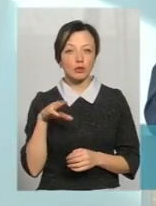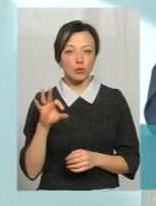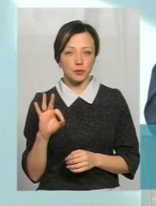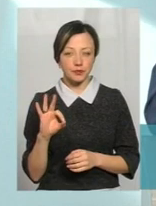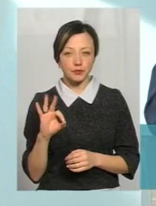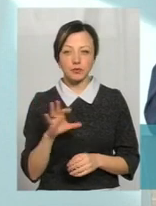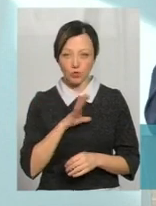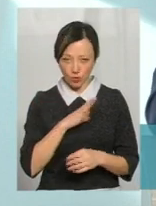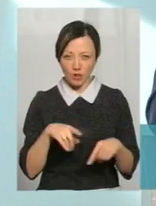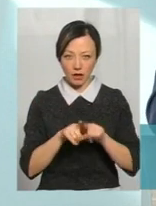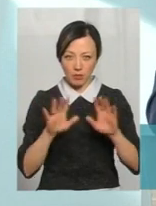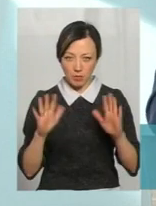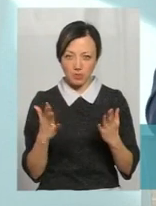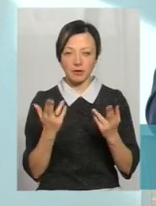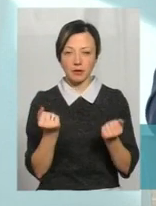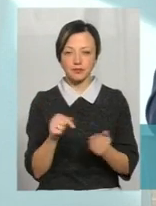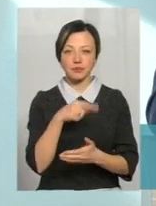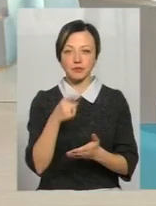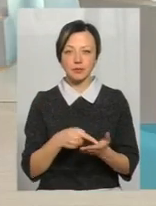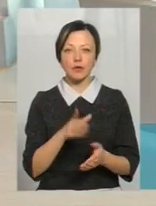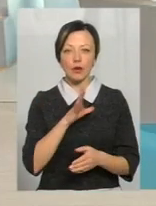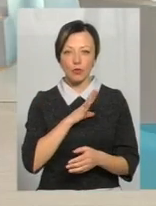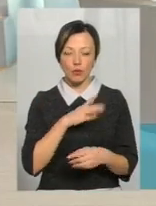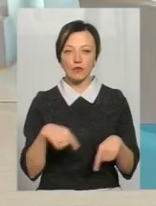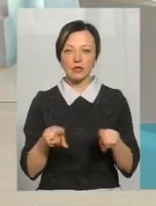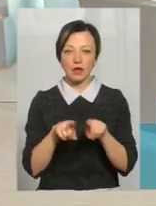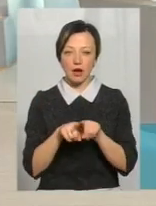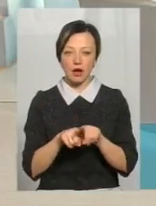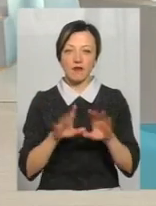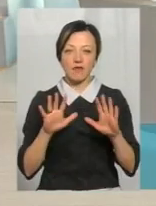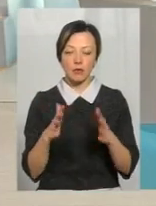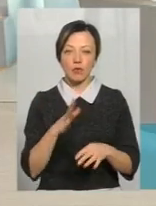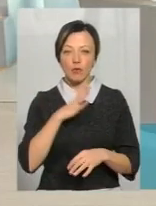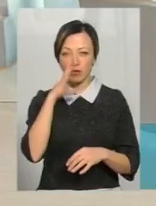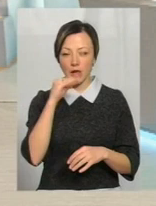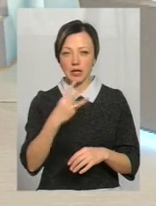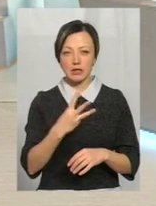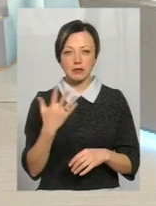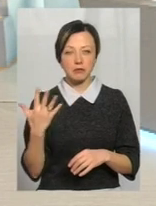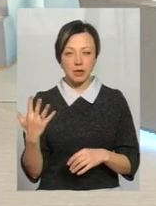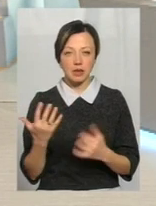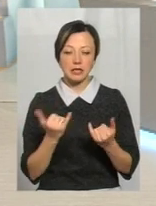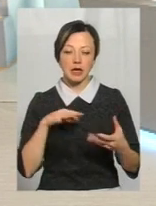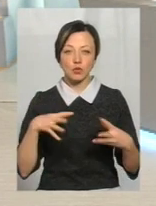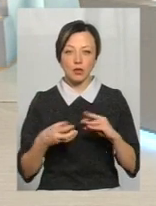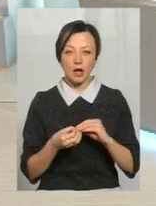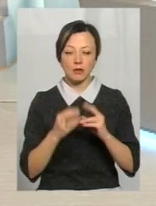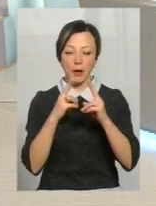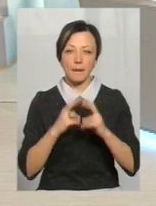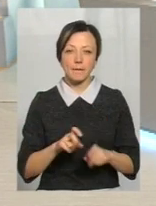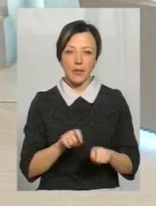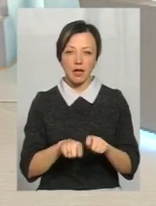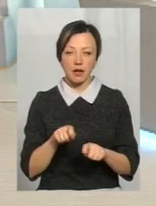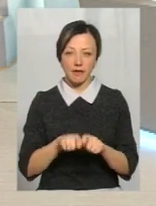операції. Був такий факт, Це було на 35-му маршруті. Дійсно, за результатами розслідування